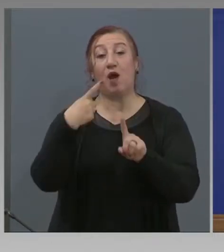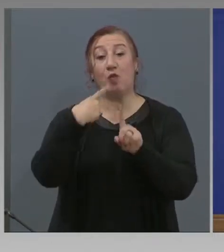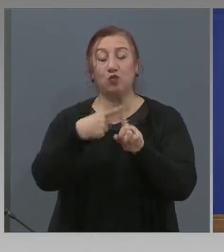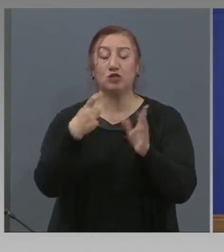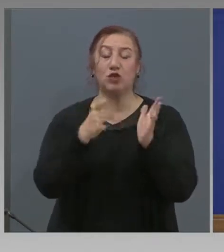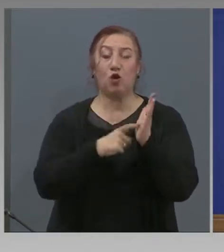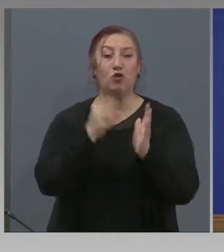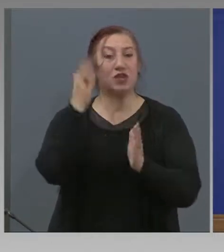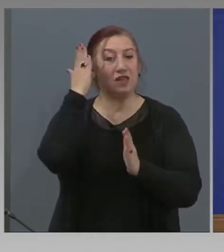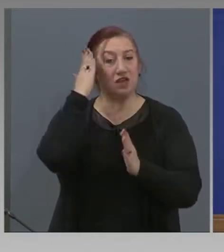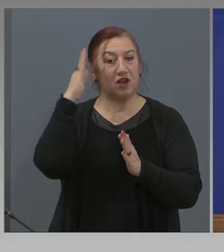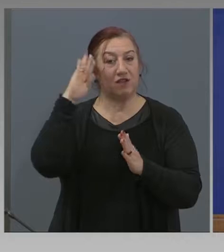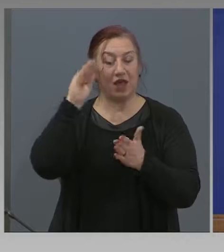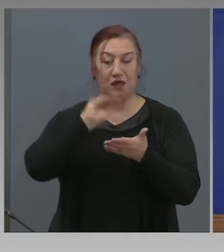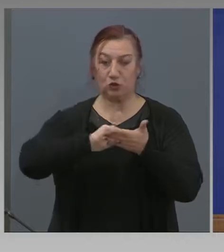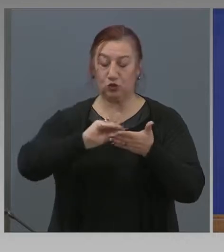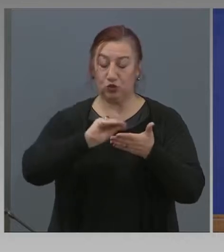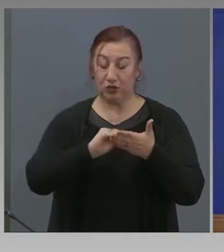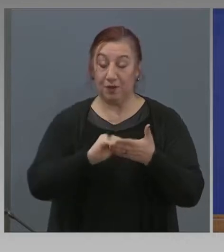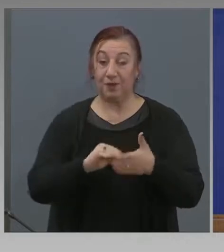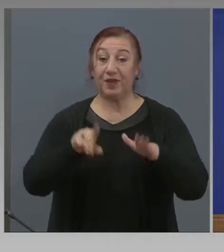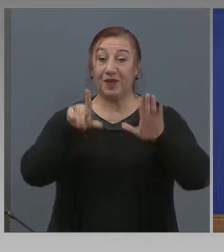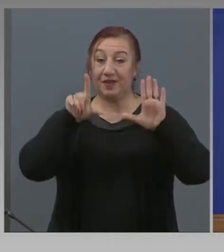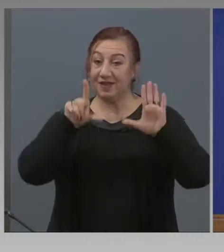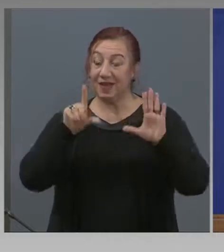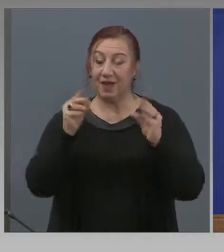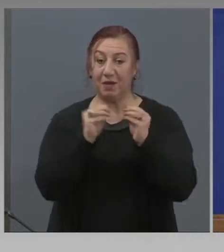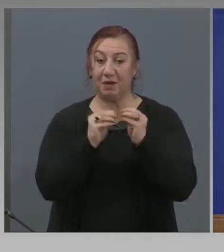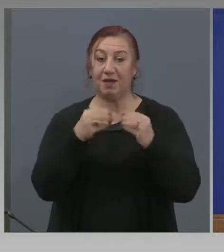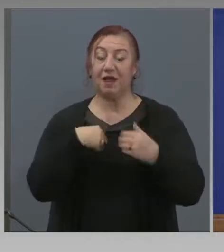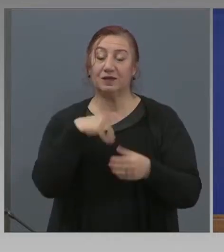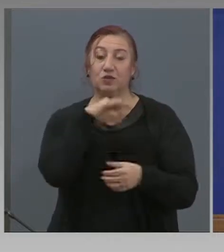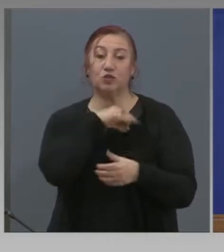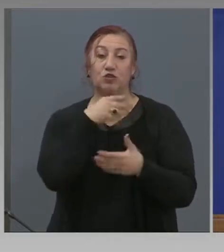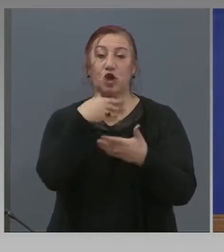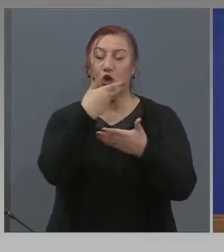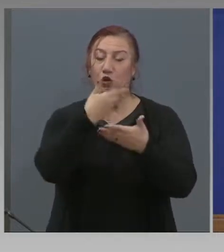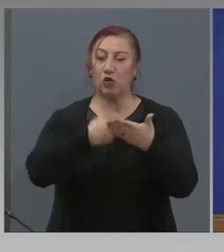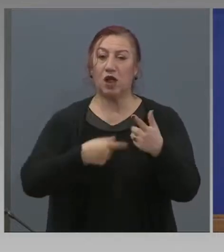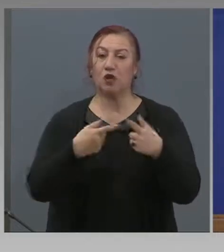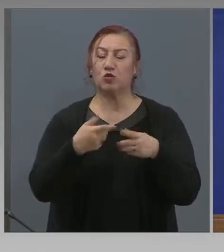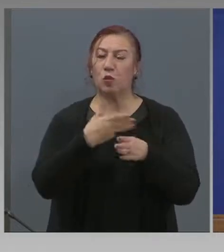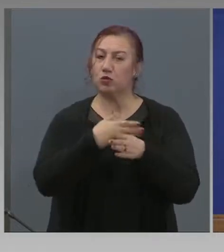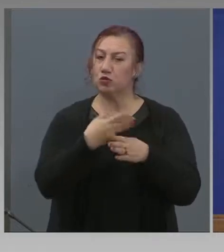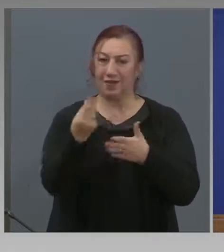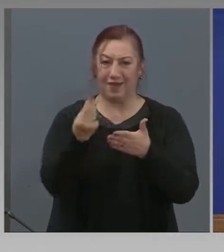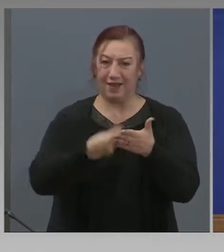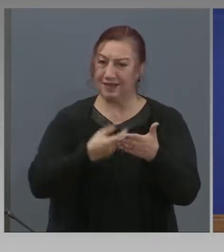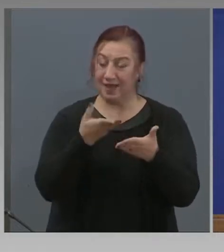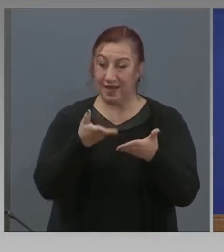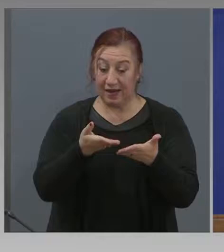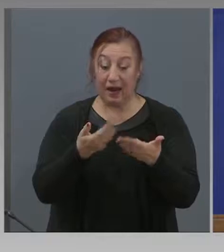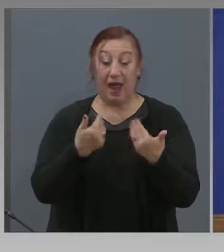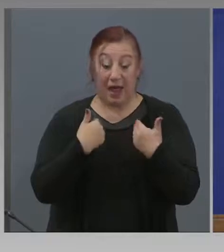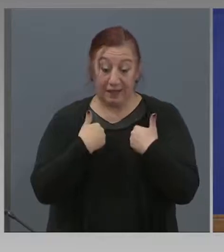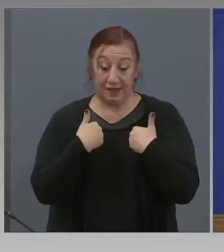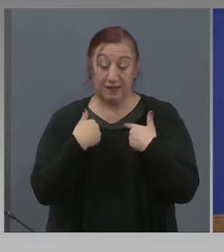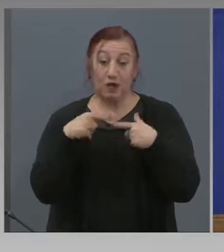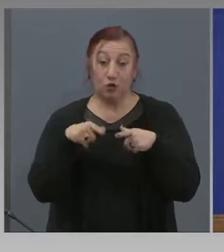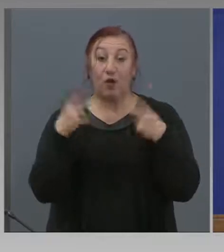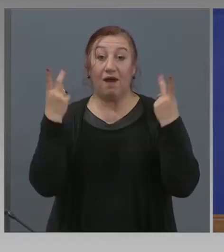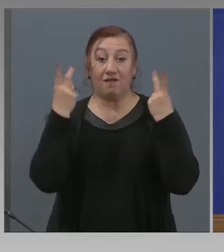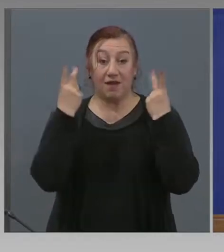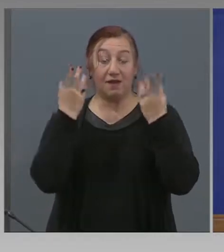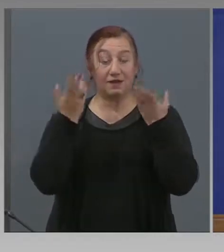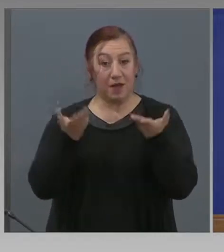На седмия аз получавам доклад от постоянния секретар, разбираме тогава, аз тогава разбирам за